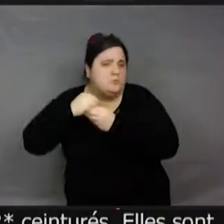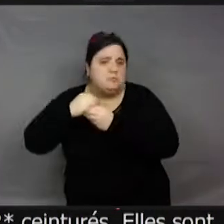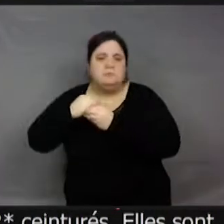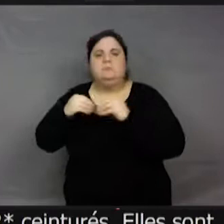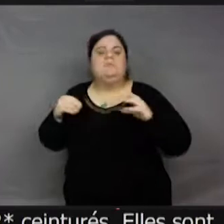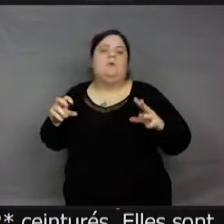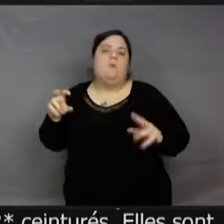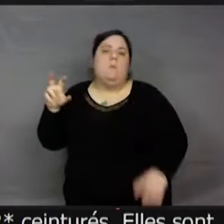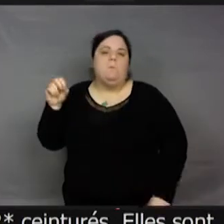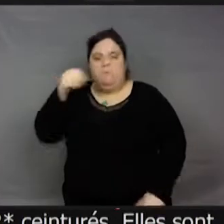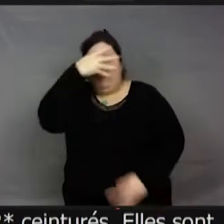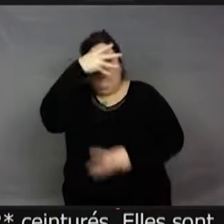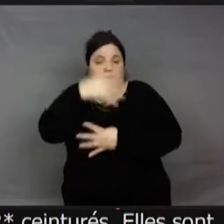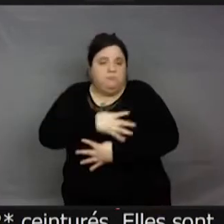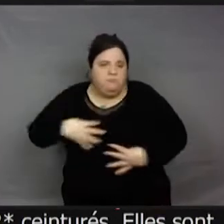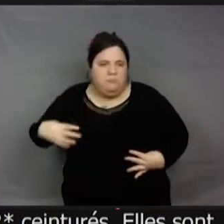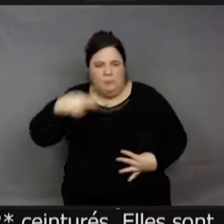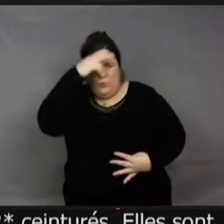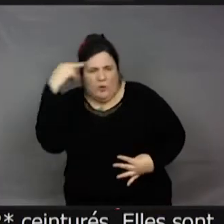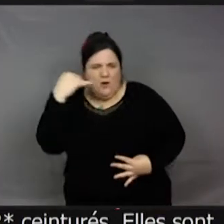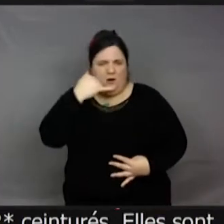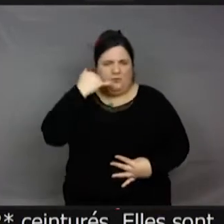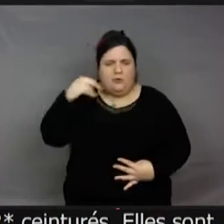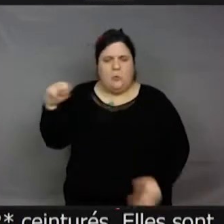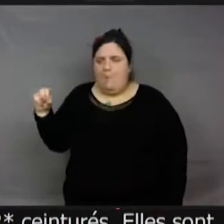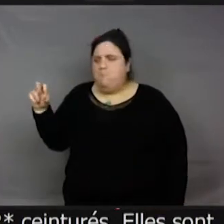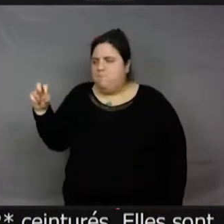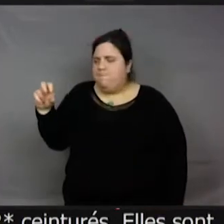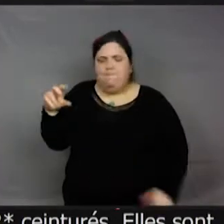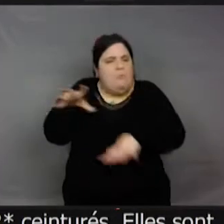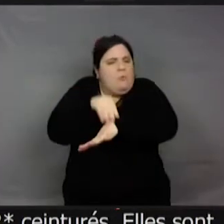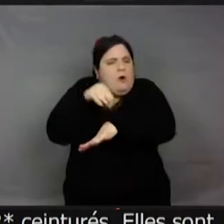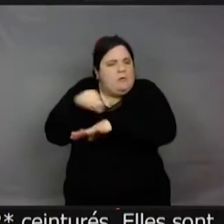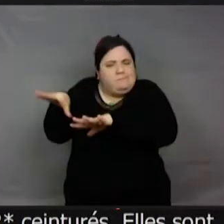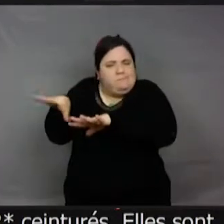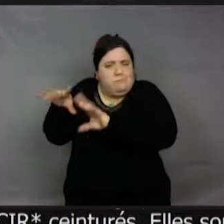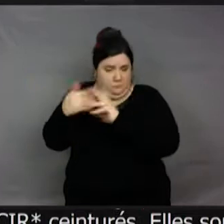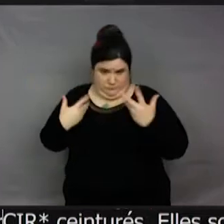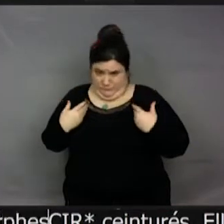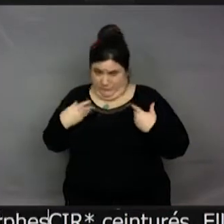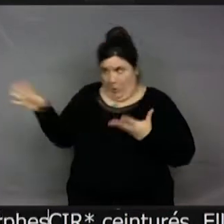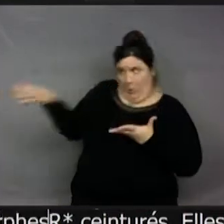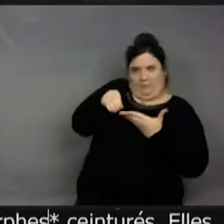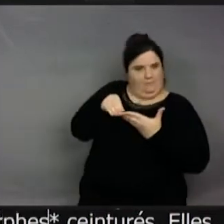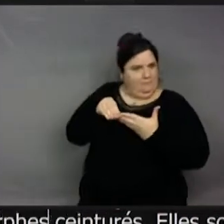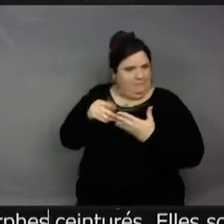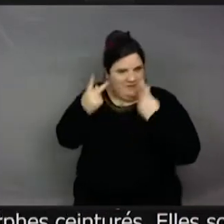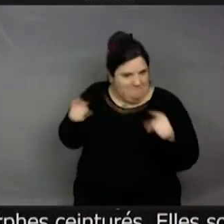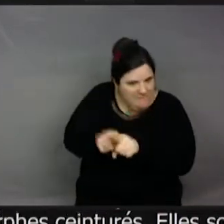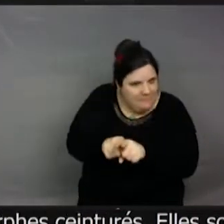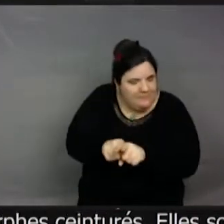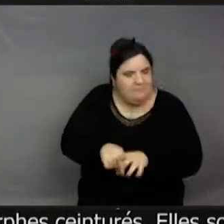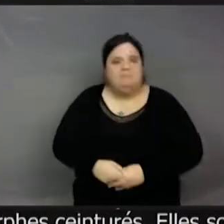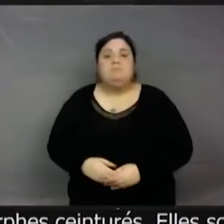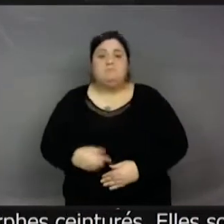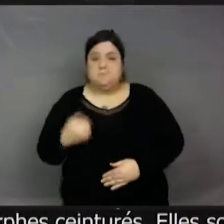'autres insectes piqueurs. Et cette petite mouche-là, quand elle vient dans nos jardins, c'est soit parce qu'elle a senti du nectar avec ses antennes, soit parce qu'elle a senti qu'il y avait des pucerons, parce que sa